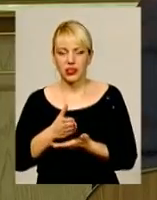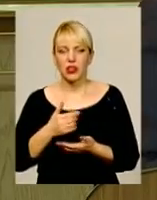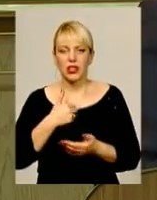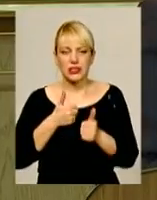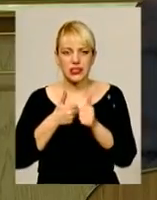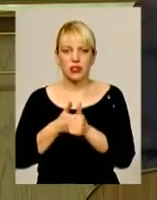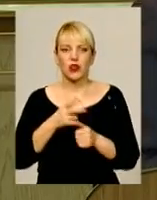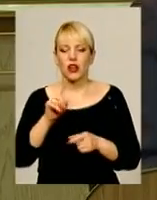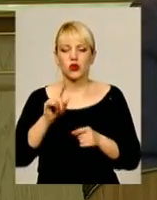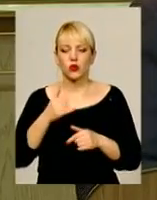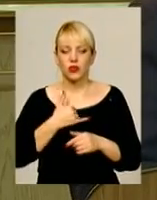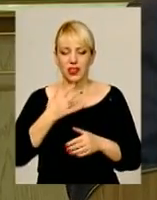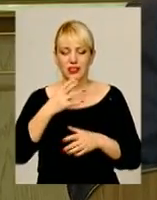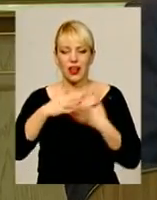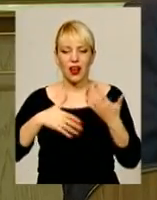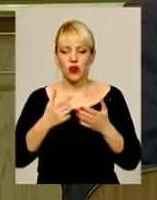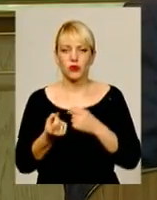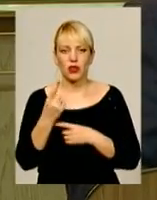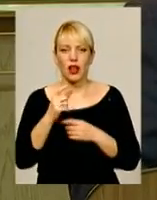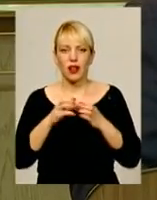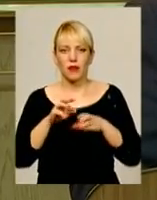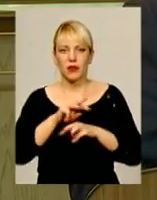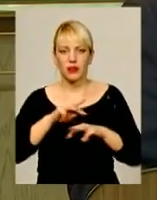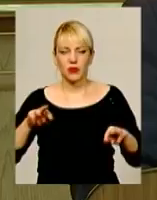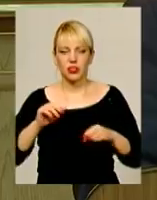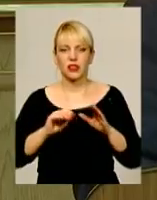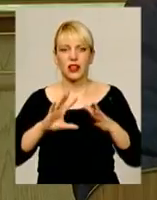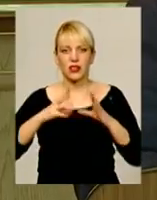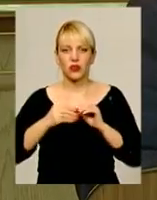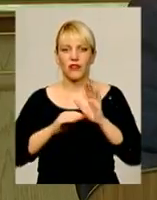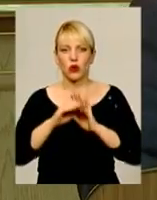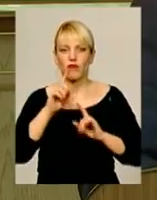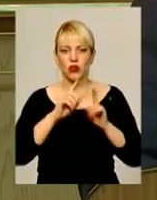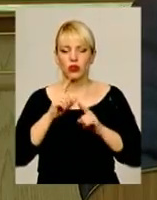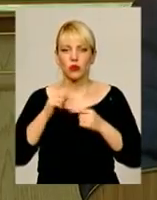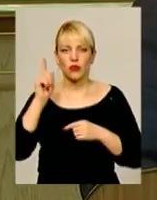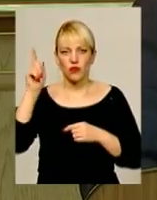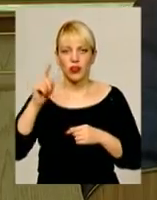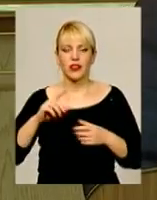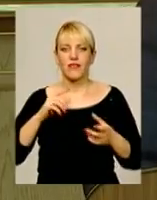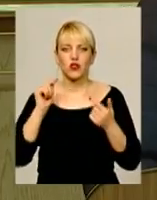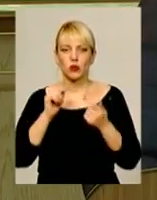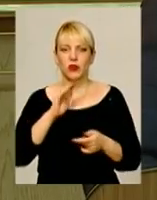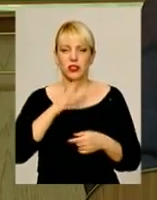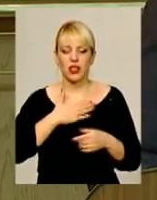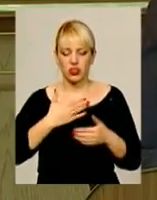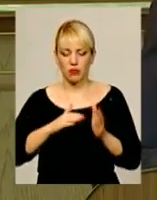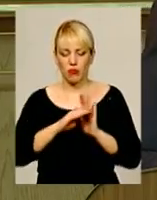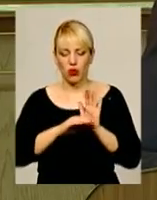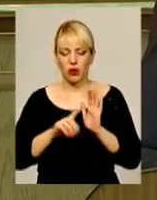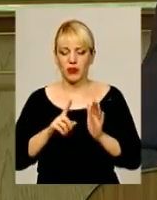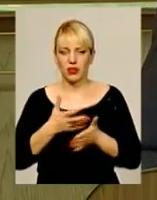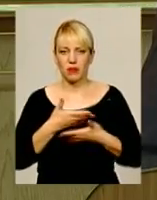В першу чергу хаос утворив Кабінет міністрів і депутата Верховної Гради. Тому що вони в супереч нашим тим програмам, які ми